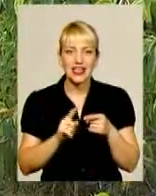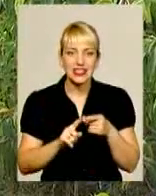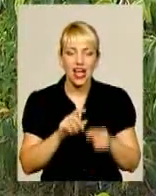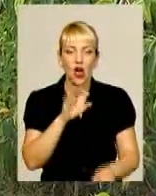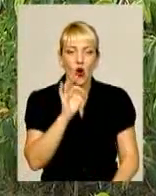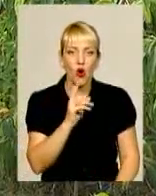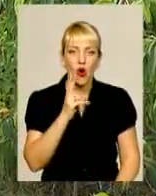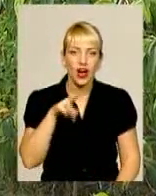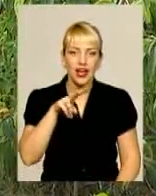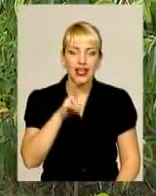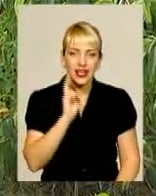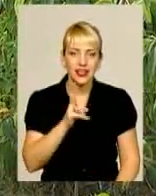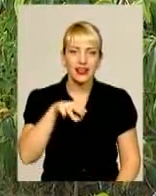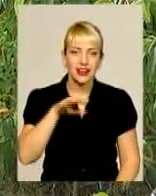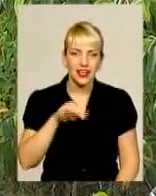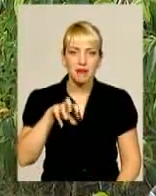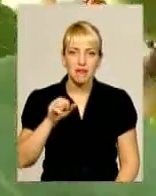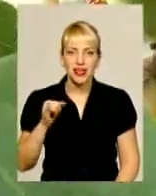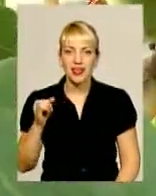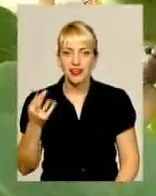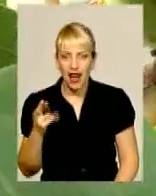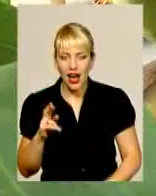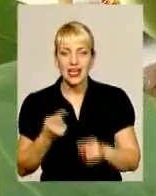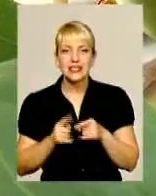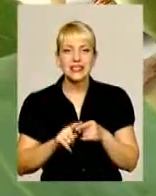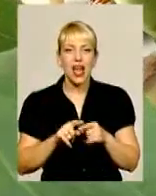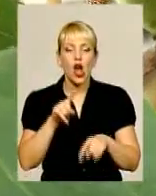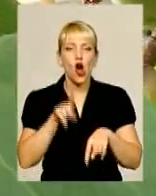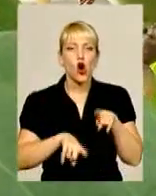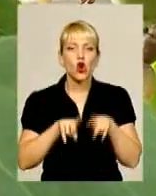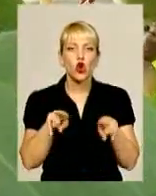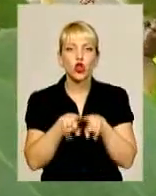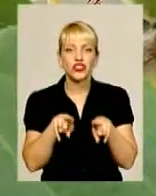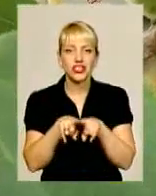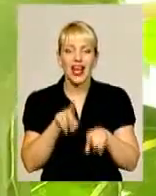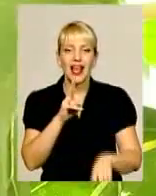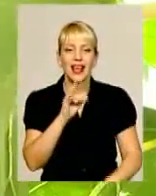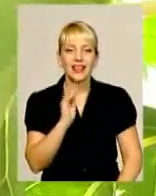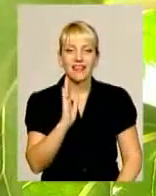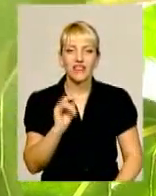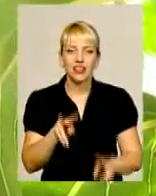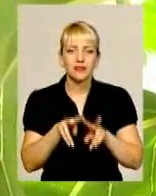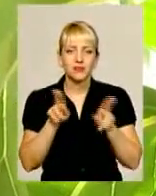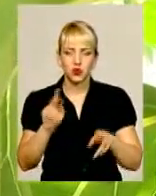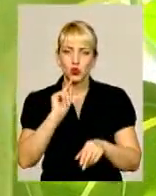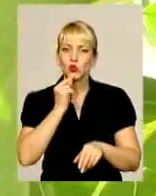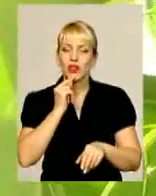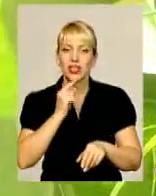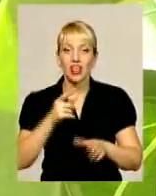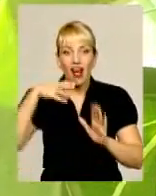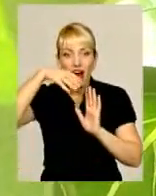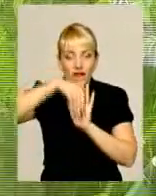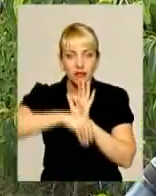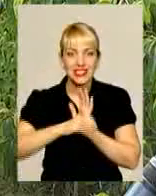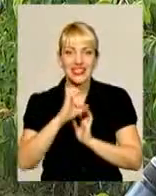Це родичка ківі. Можна сказати, що заміняє цукерочку, настільки вона солодка. З завмістом вітаміну С